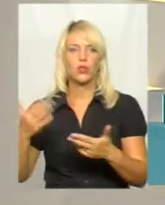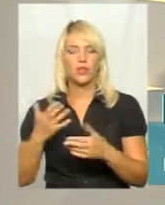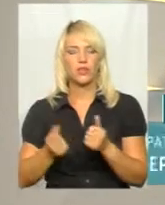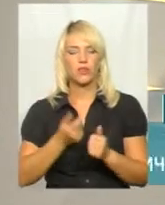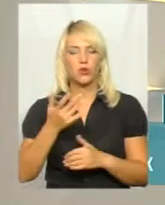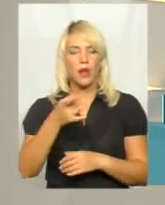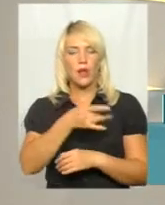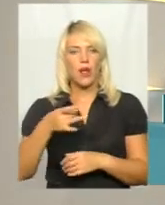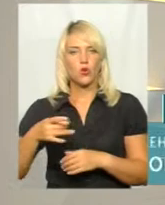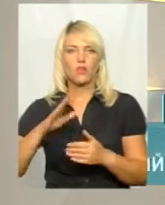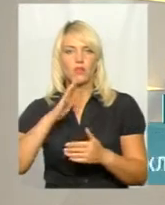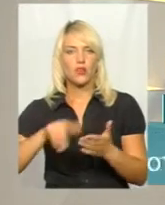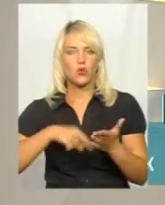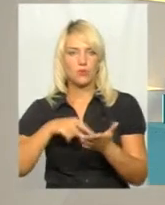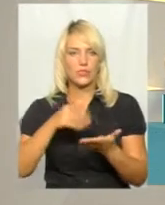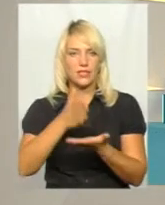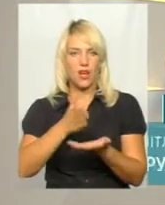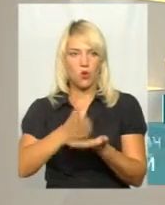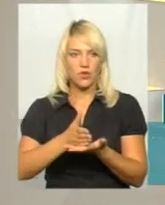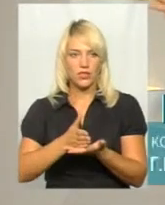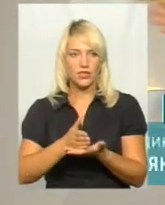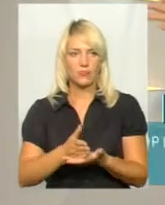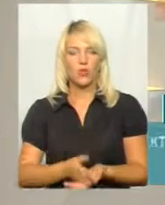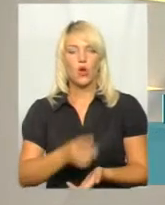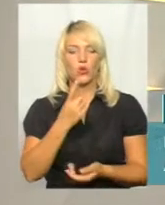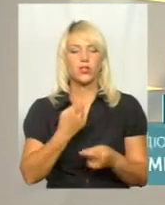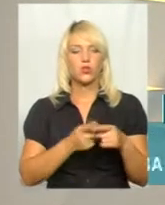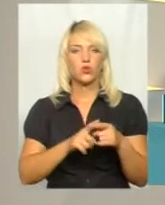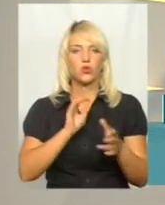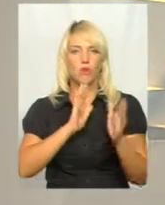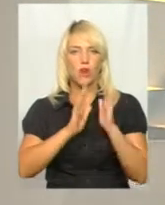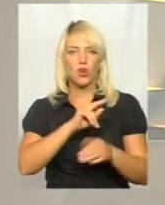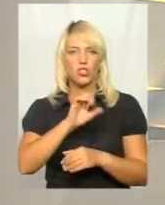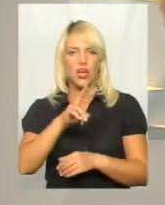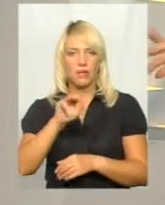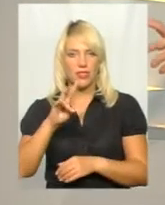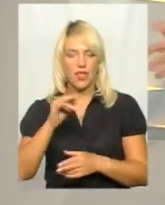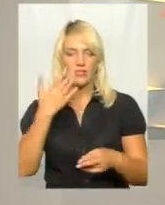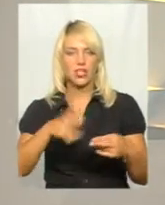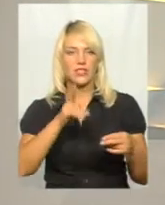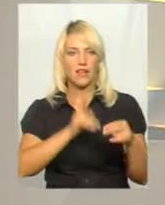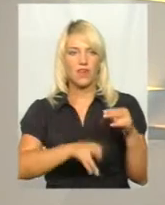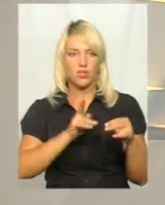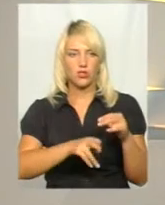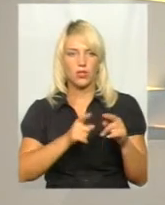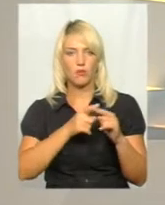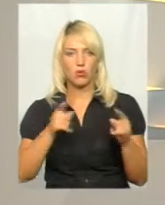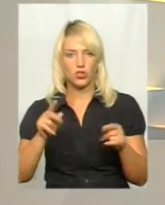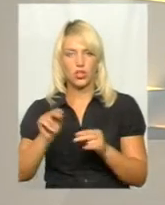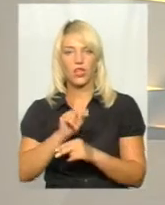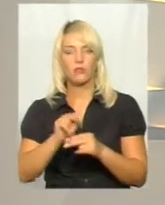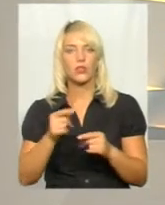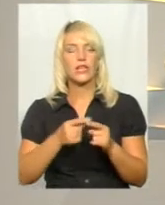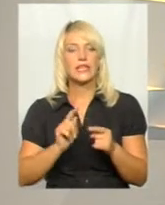кількох мікрорайонах міста знаходяться. Один, той, що у парку Чекмана вже завершується поточний ремонт цієї